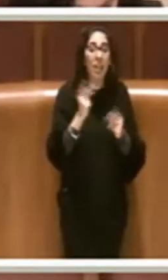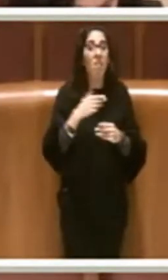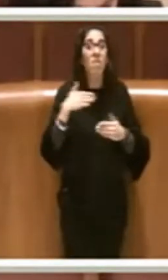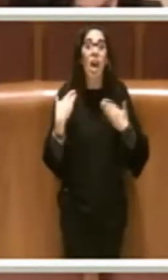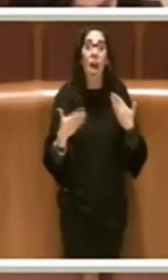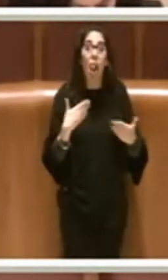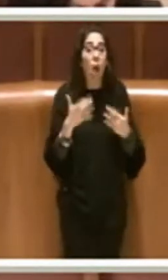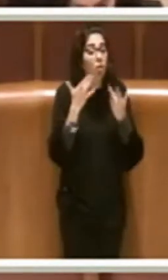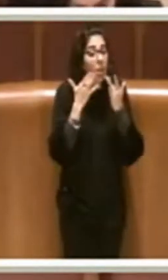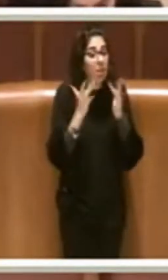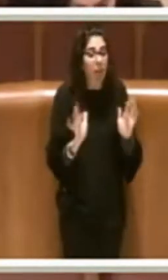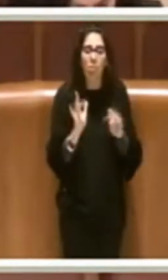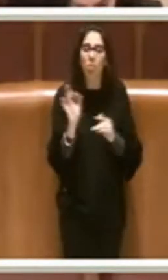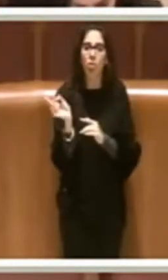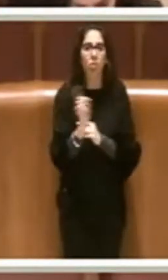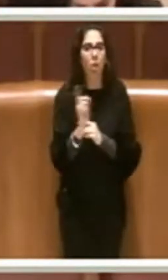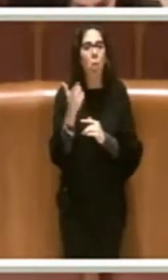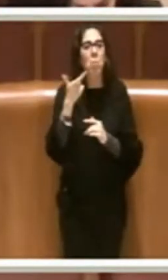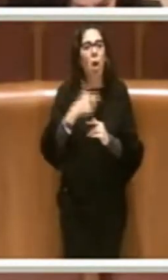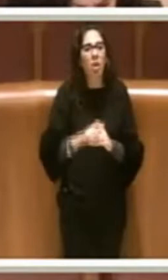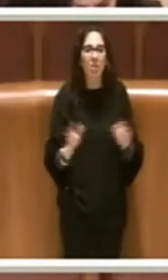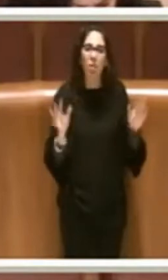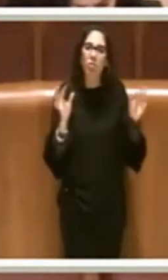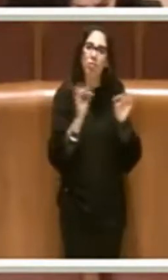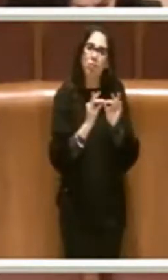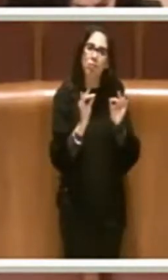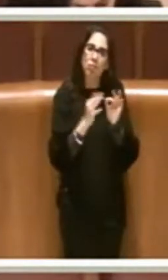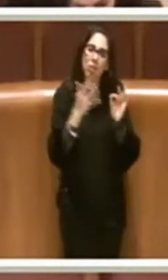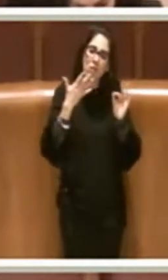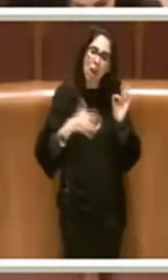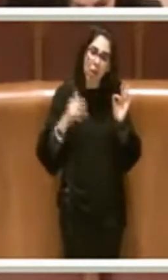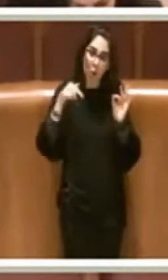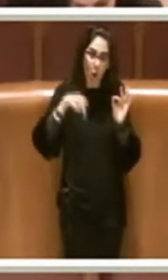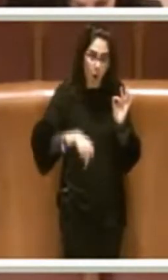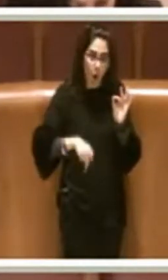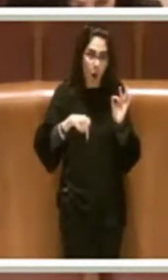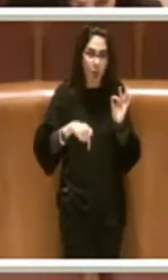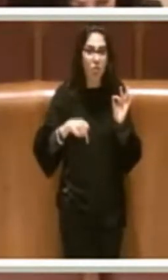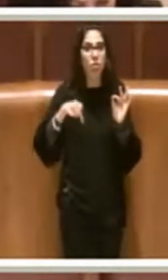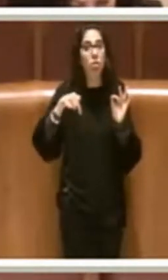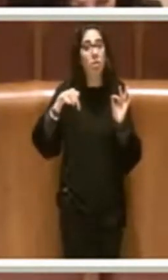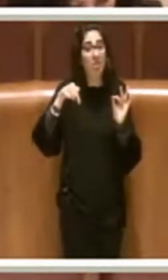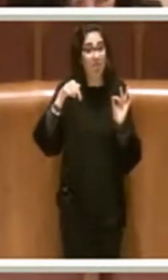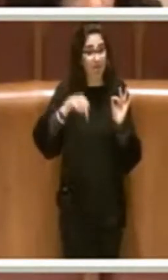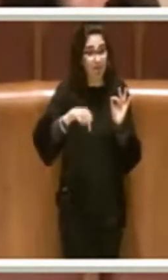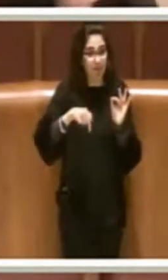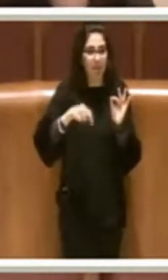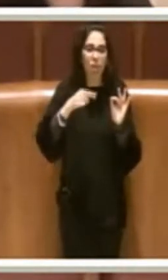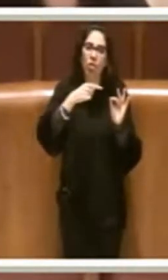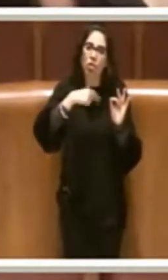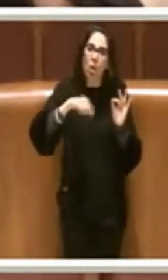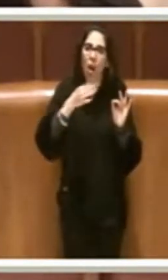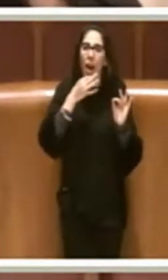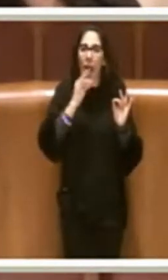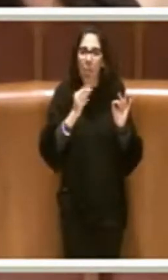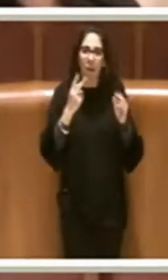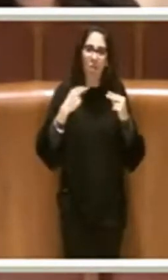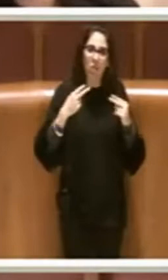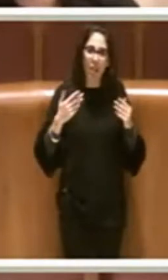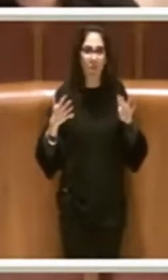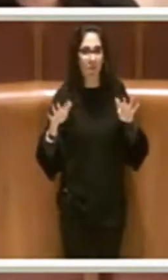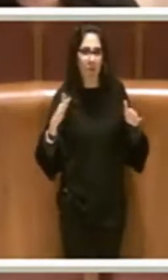semplice, perché la concordia che abbiamo trovato oggi e in cui noi oggi viviamo non giustifica